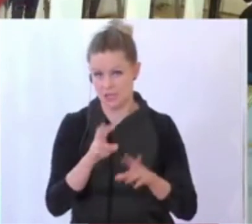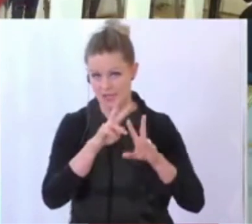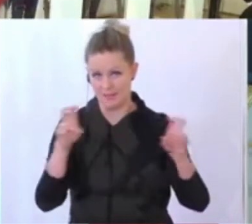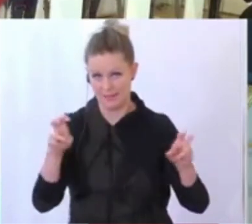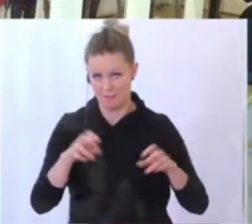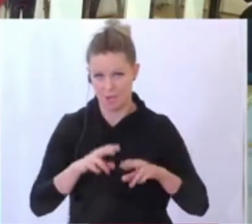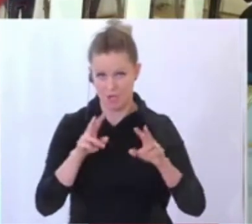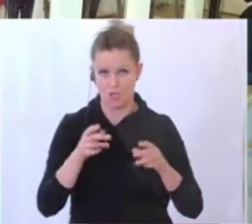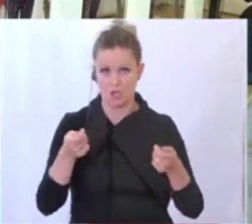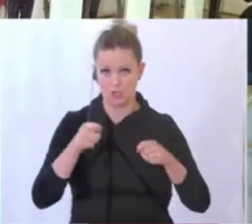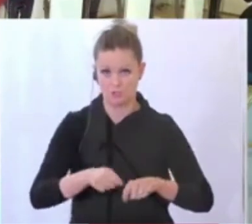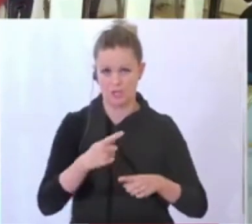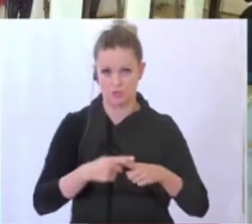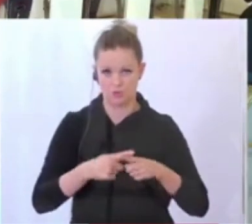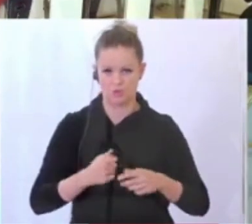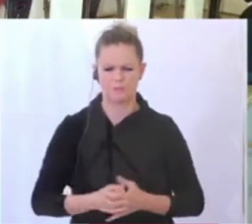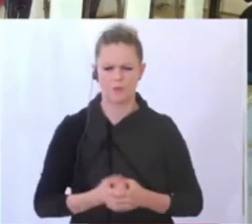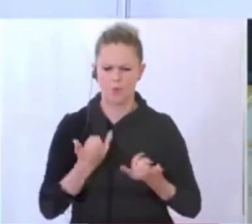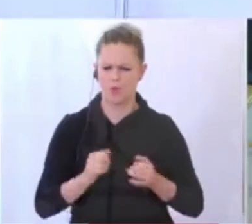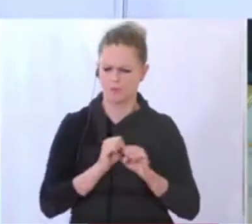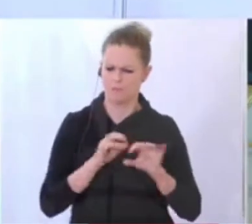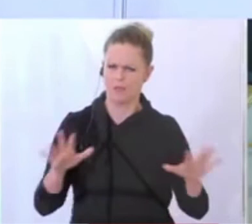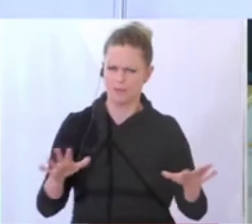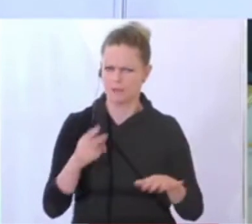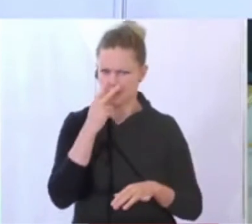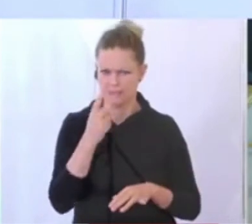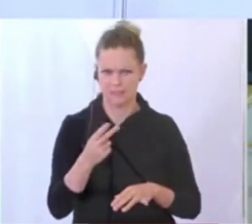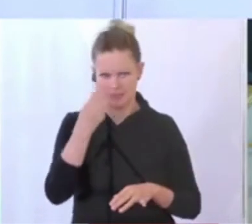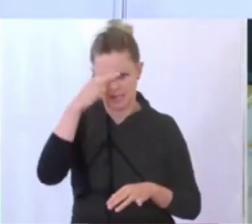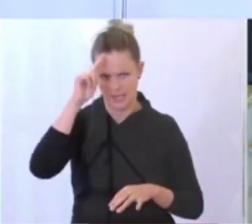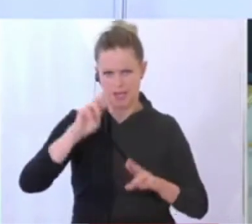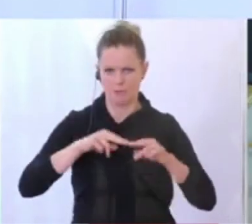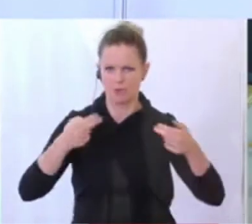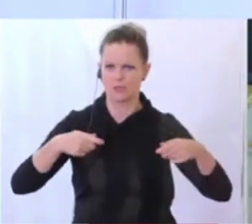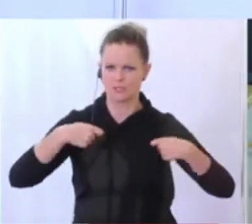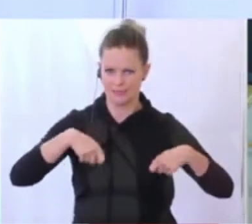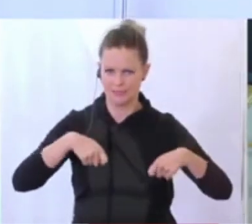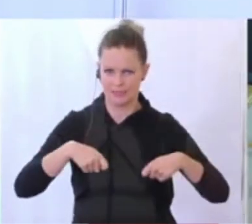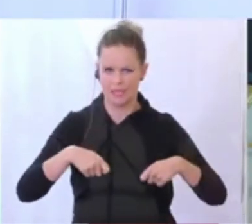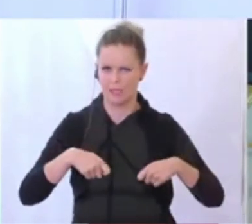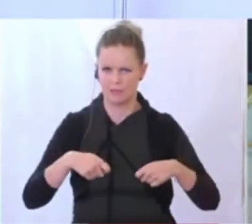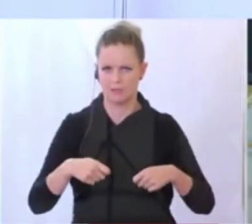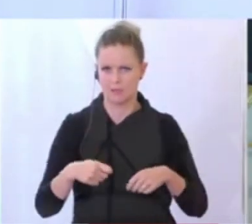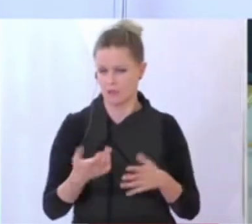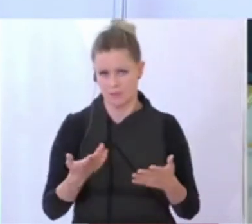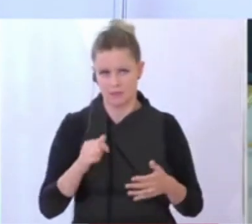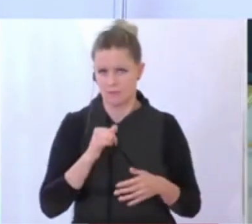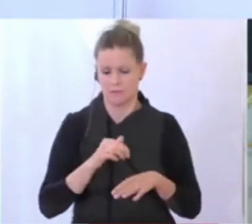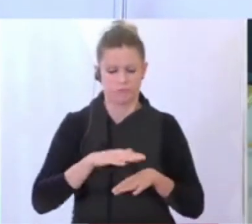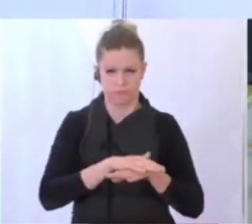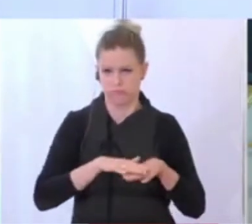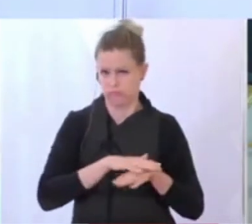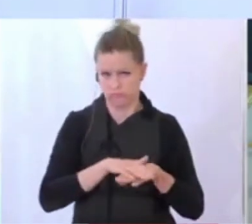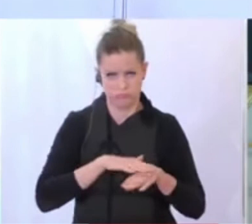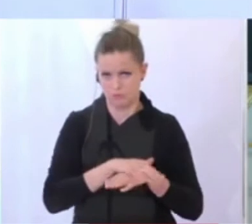Ja, ich habe den Medien heute entnommen, dass der Herr Bundespräsident den Vorfall nicht nur bedauert, sondern es ihm aufrichtig leidtut und